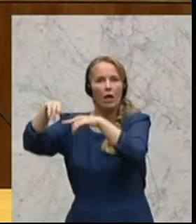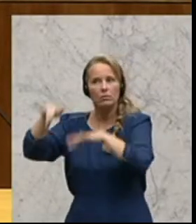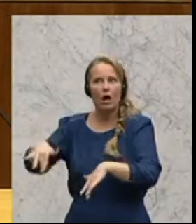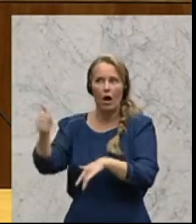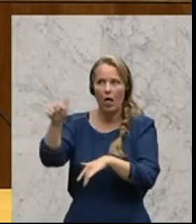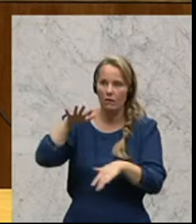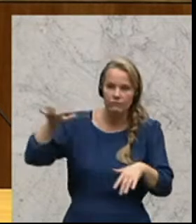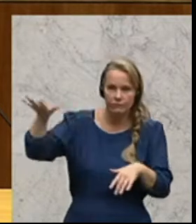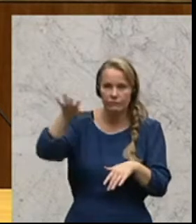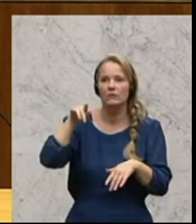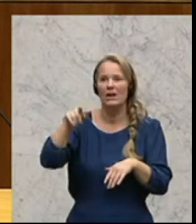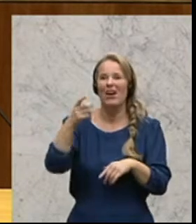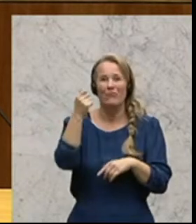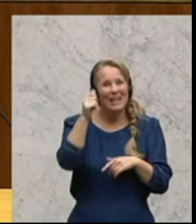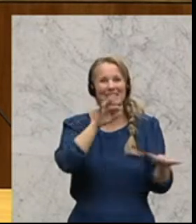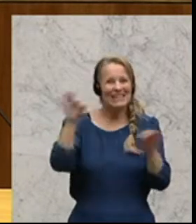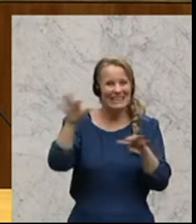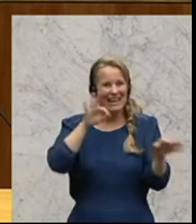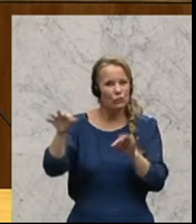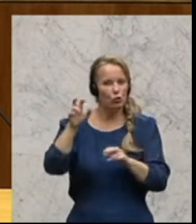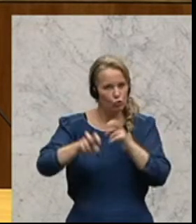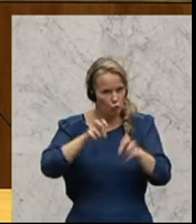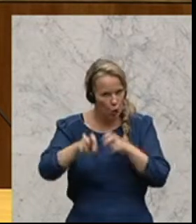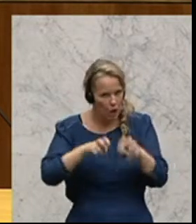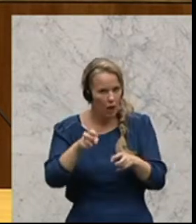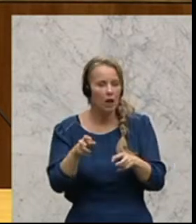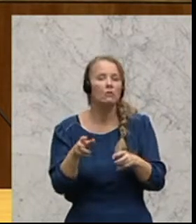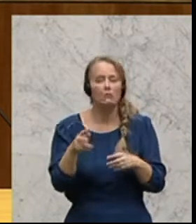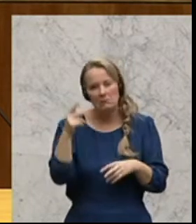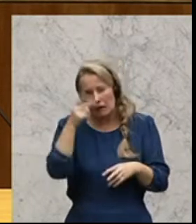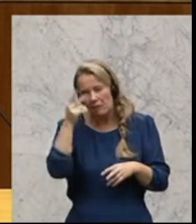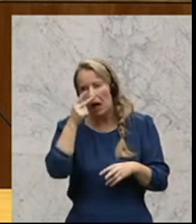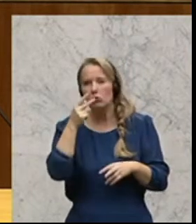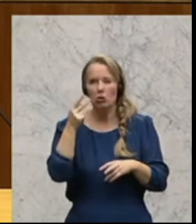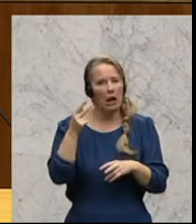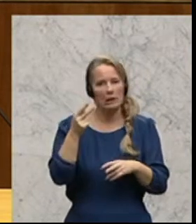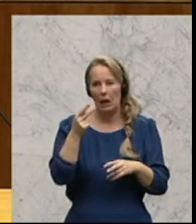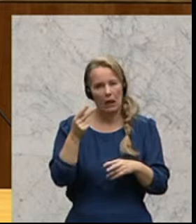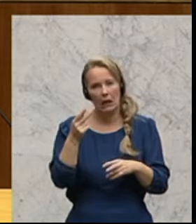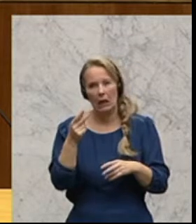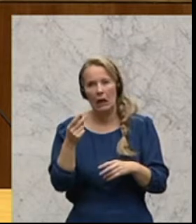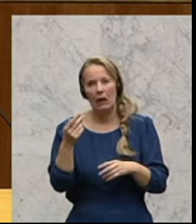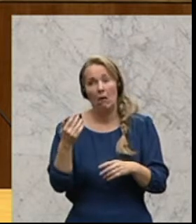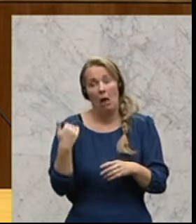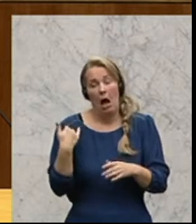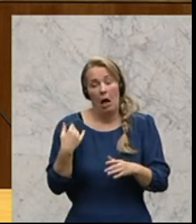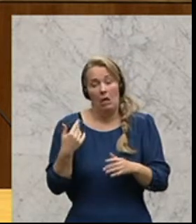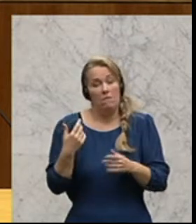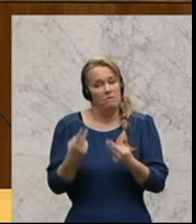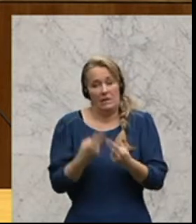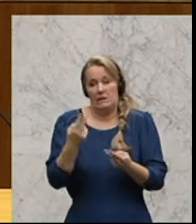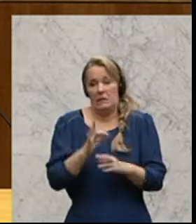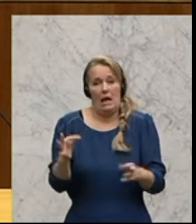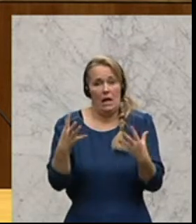Es ist auch so, dass die Finanztransaktionssteuer wahrscheinlich bereits ergebnislos abzuhaken gewesen wäre, wenn ich zweimal